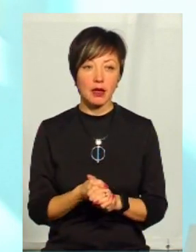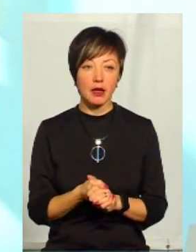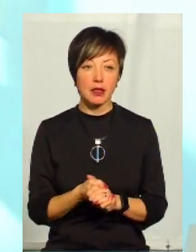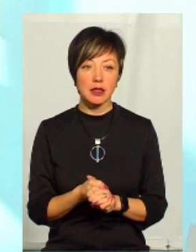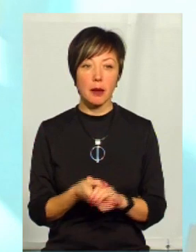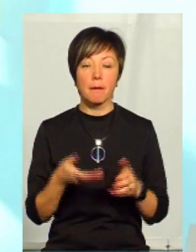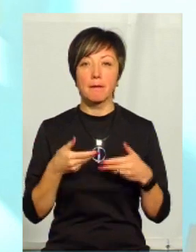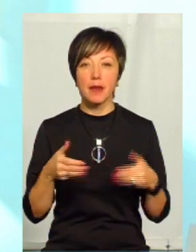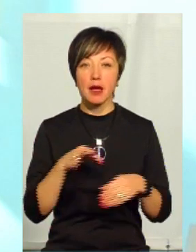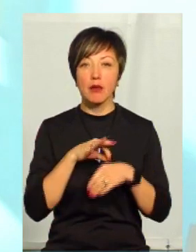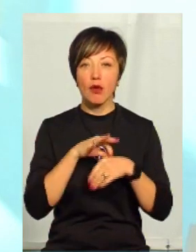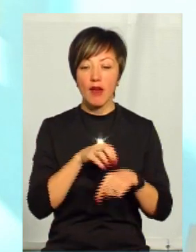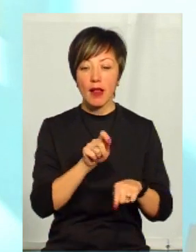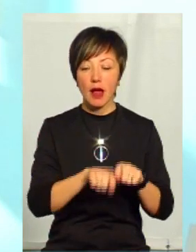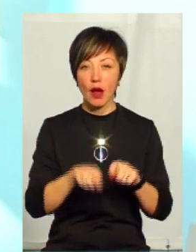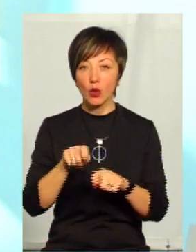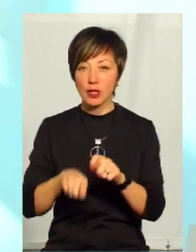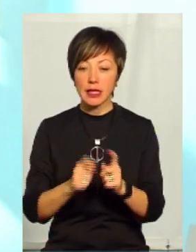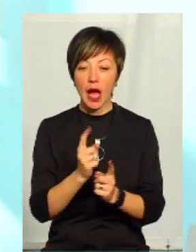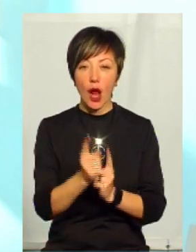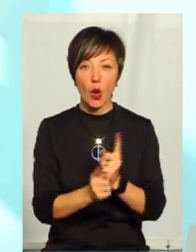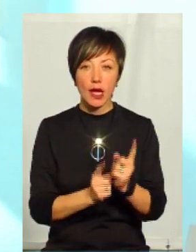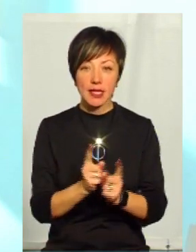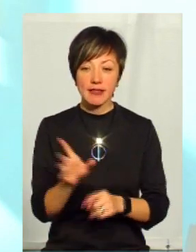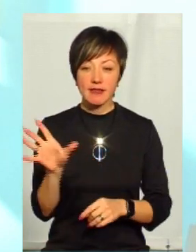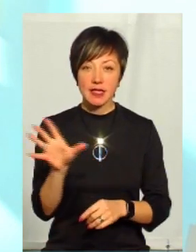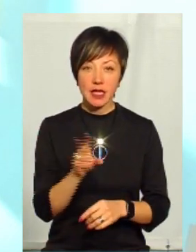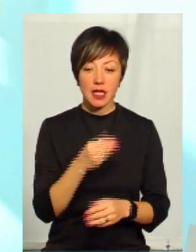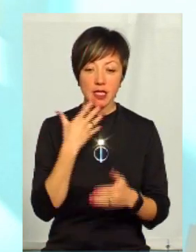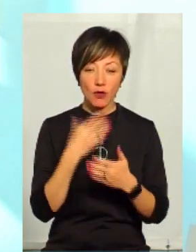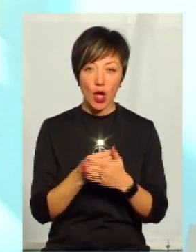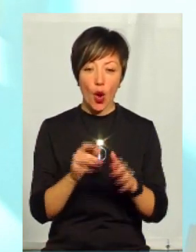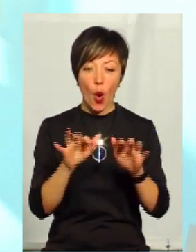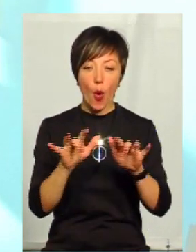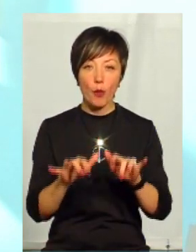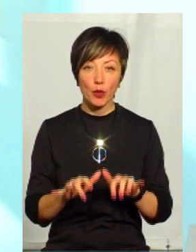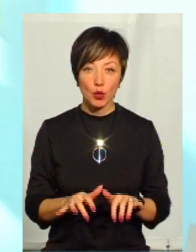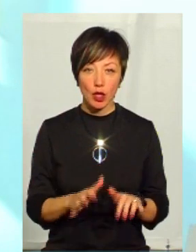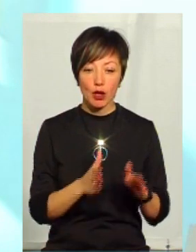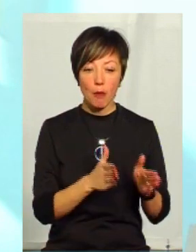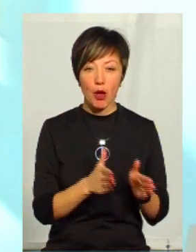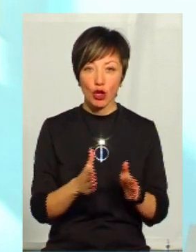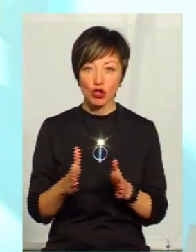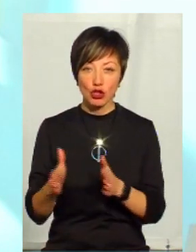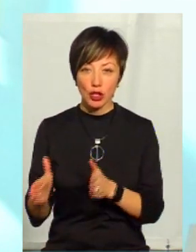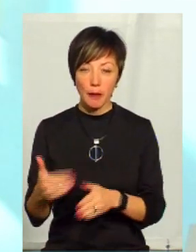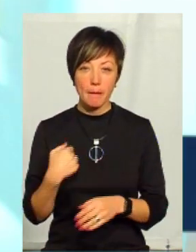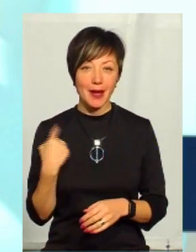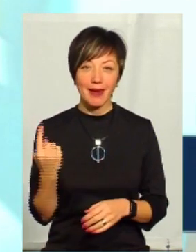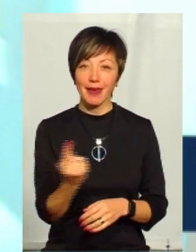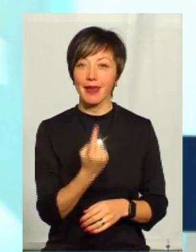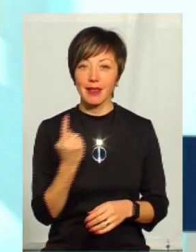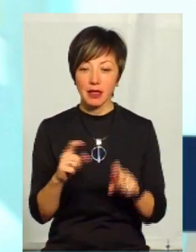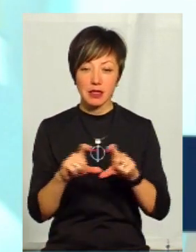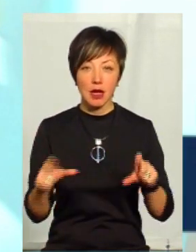Ми провели аудіт і реконструкцію, реорганізацію всієї своєї комп'ютерної мережі. До речі, ми були єдиний заклад в